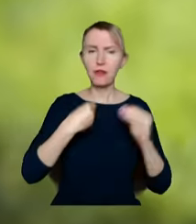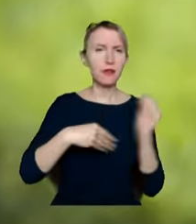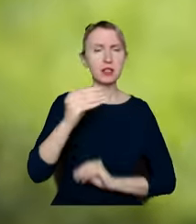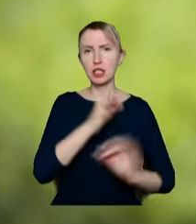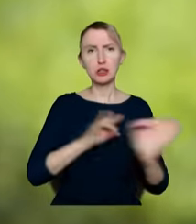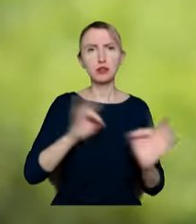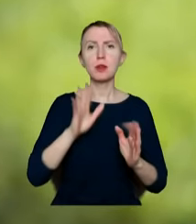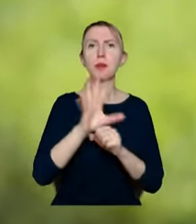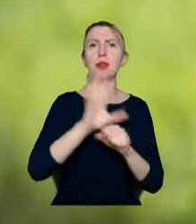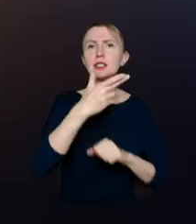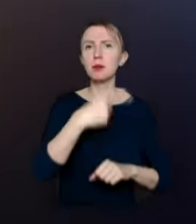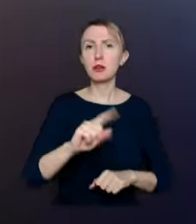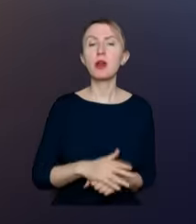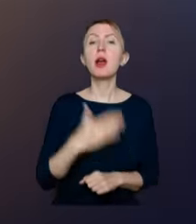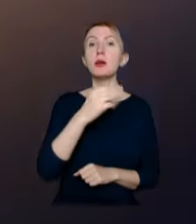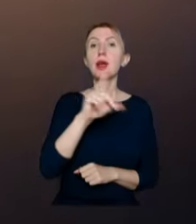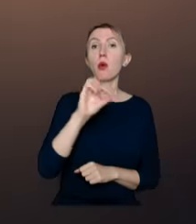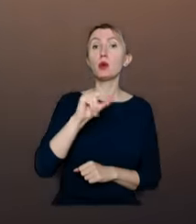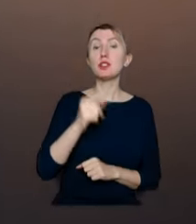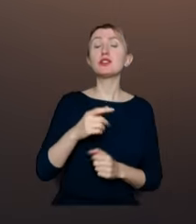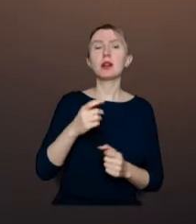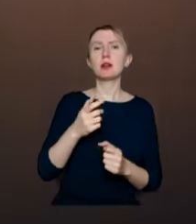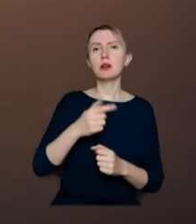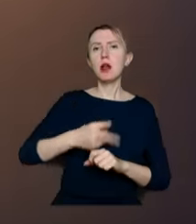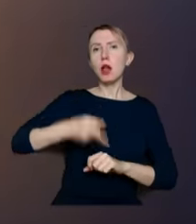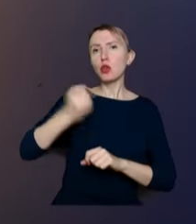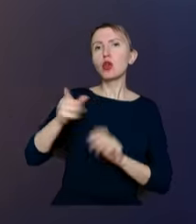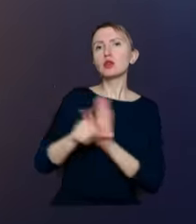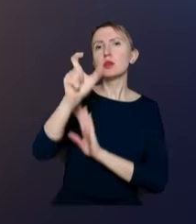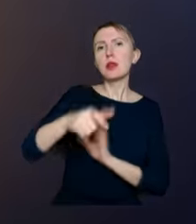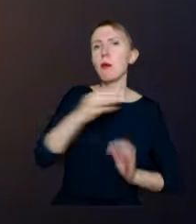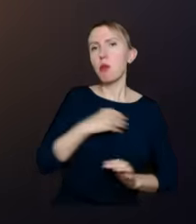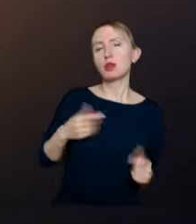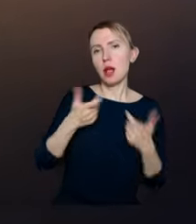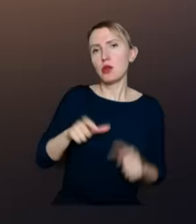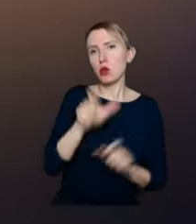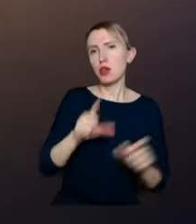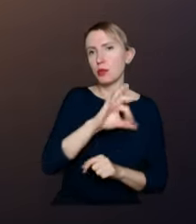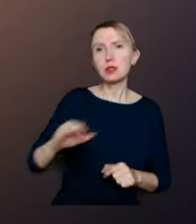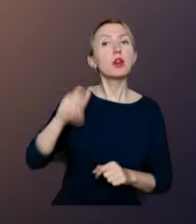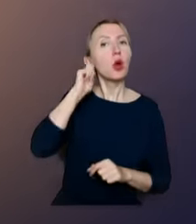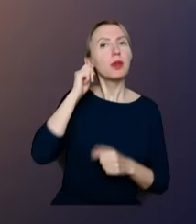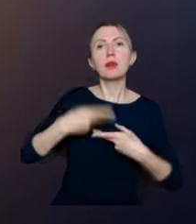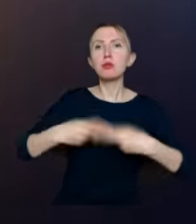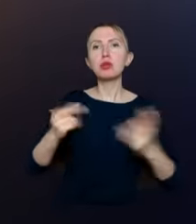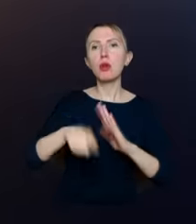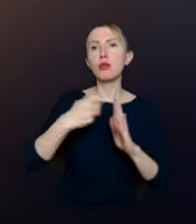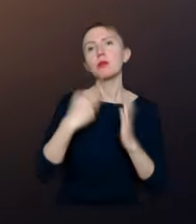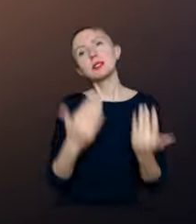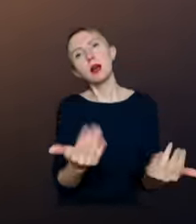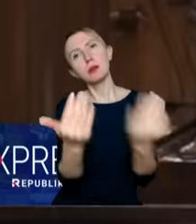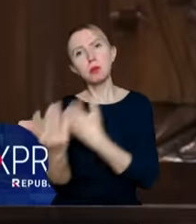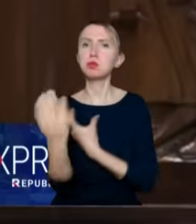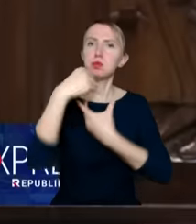miliardów. Michał Kołodziejczak miał grozić jednej z protestujących rolniczek. Jak uważają politycy Prawa i Sprawiedliwości kobieta opublikowała nagranie zachęcające do brania